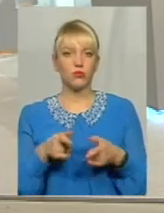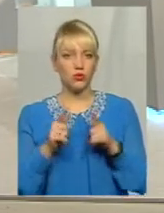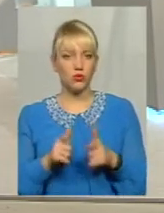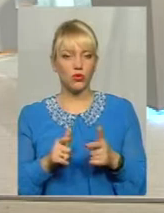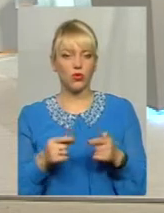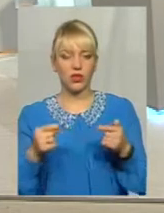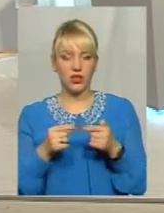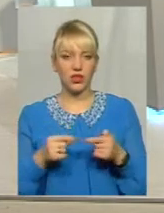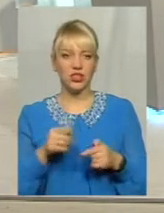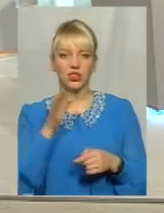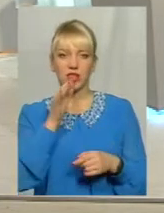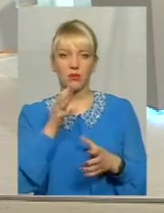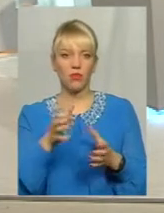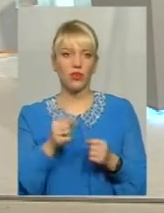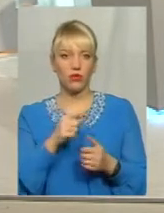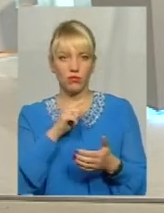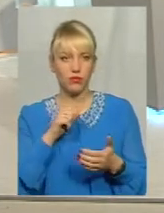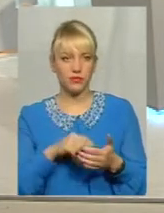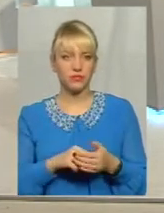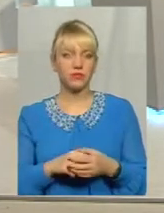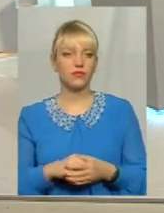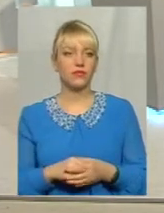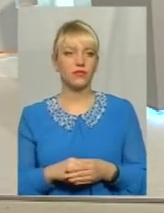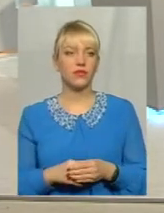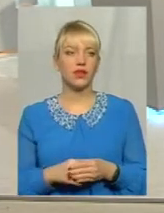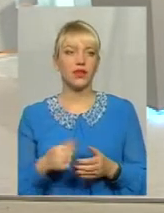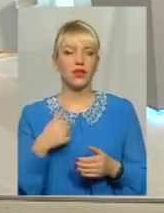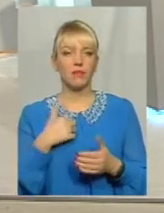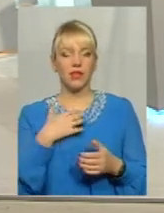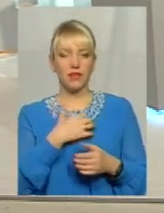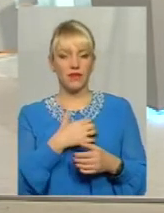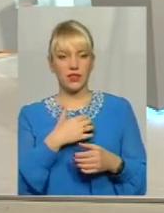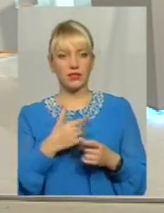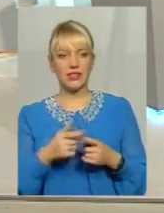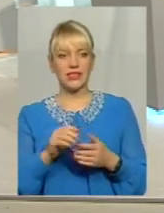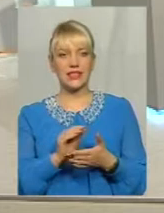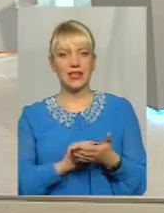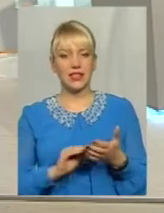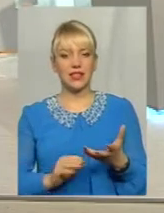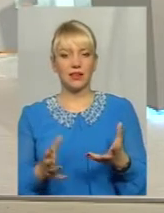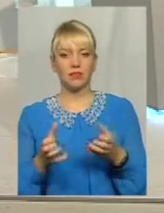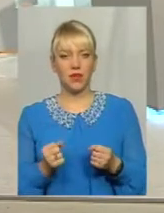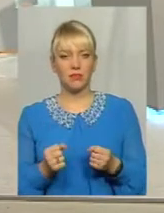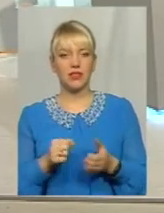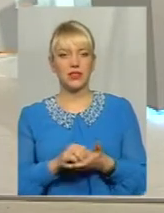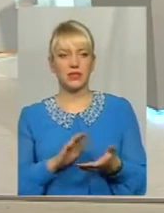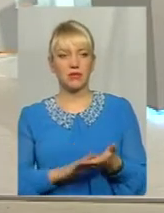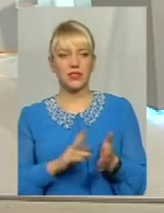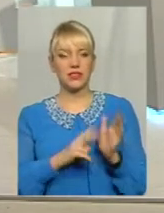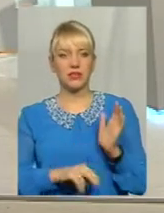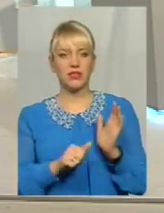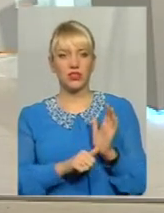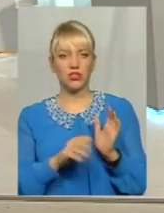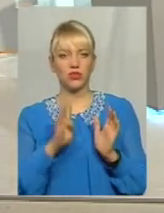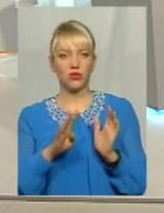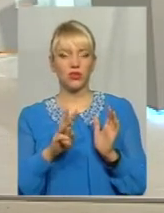прийому. Так, ну, до мене можна зателефонувати, секретар прийме запис 76 4066.